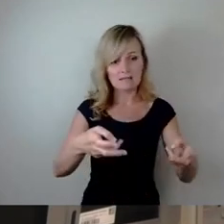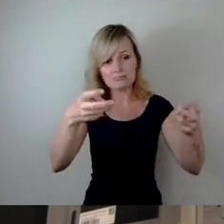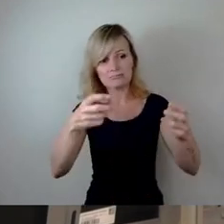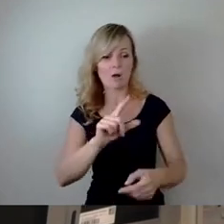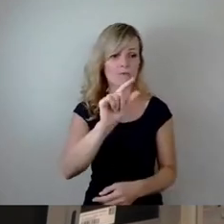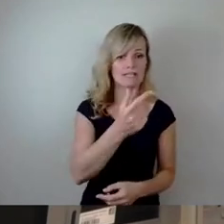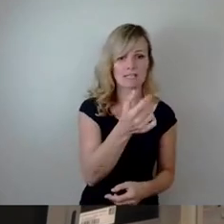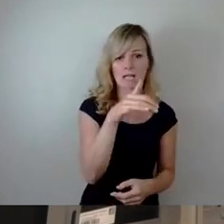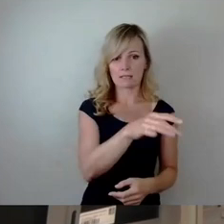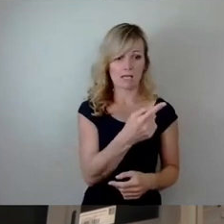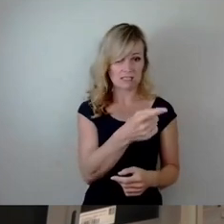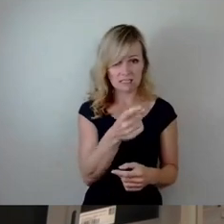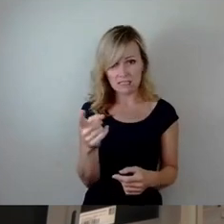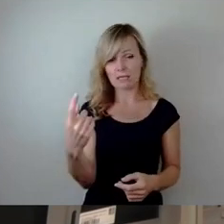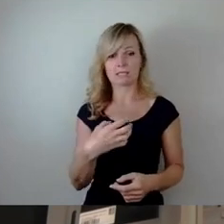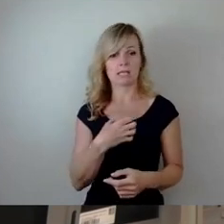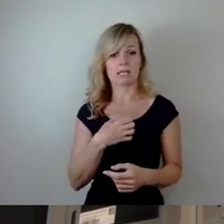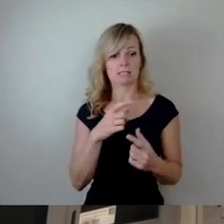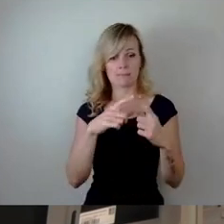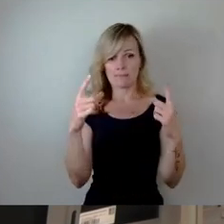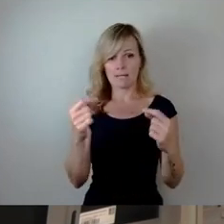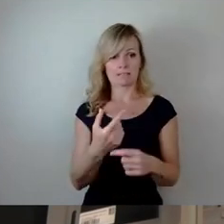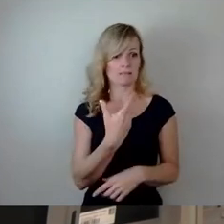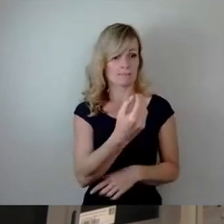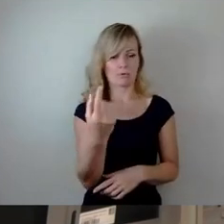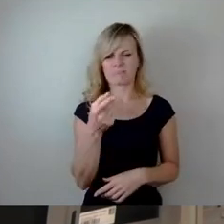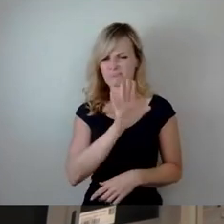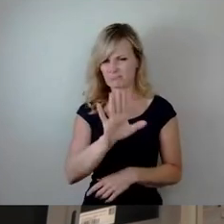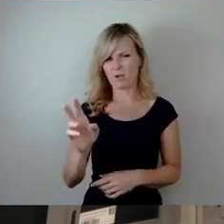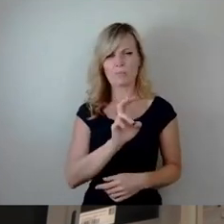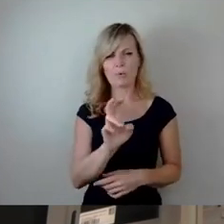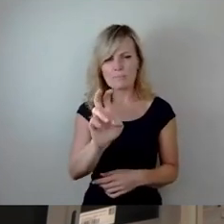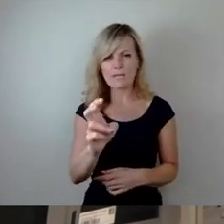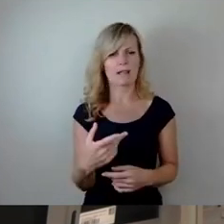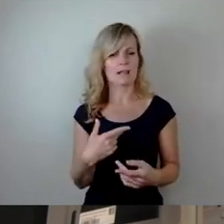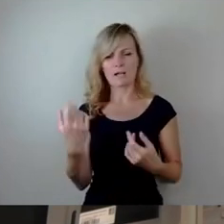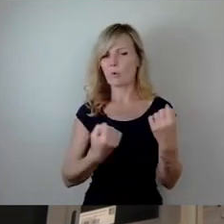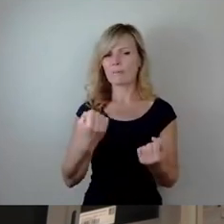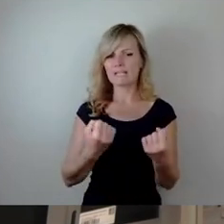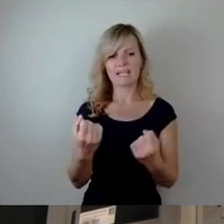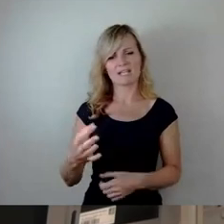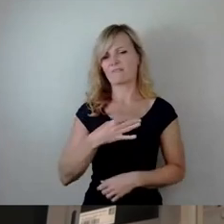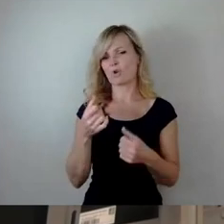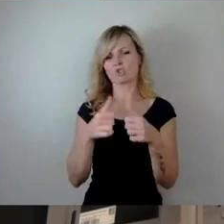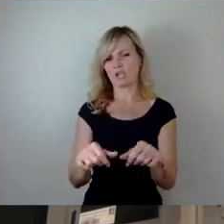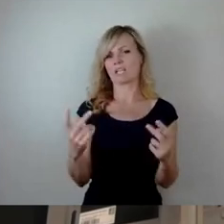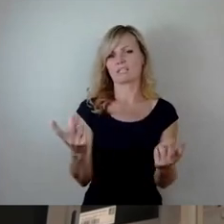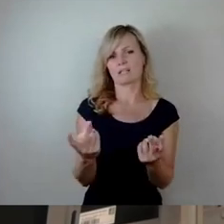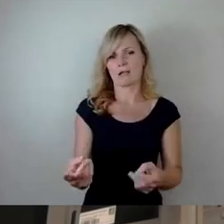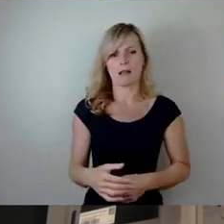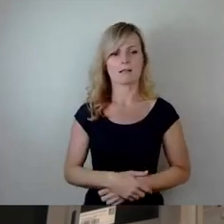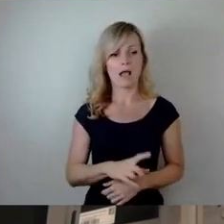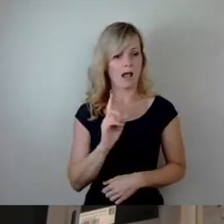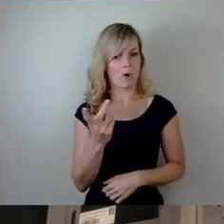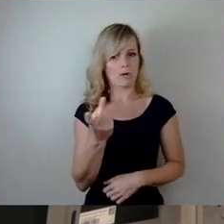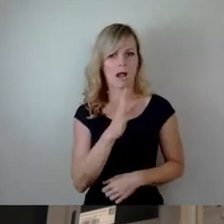haben, die einen Dresdenpass bekommen. Eure Mobilität ist mir scheißegal oder ist es mir auch egal, ob ihr dann ab